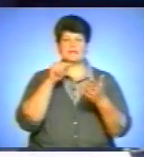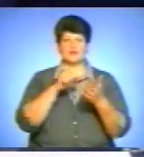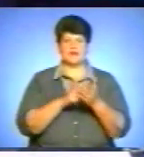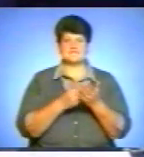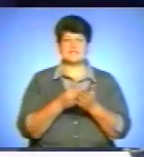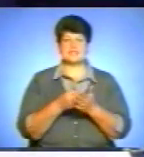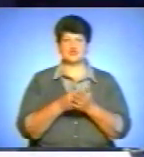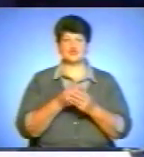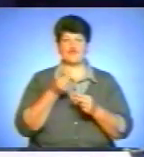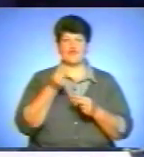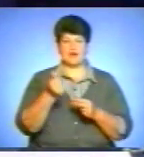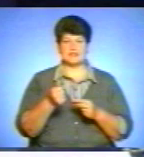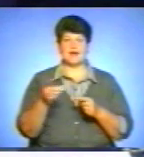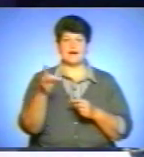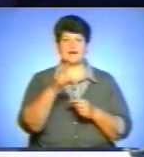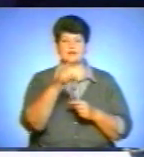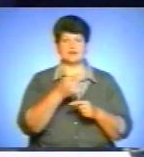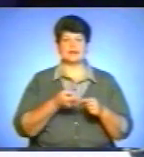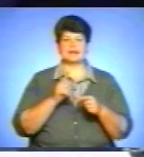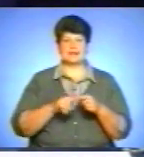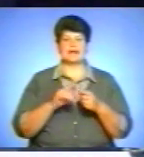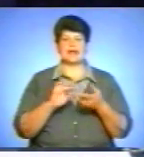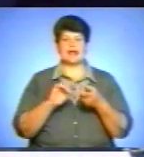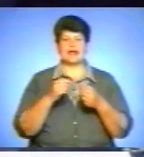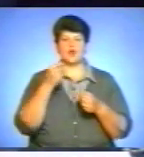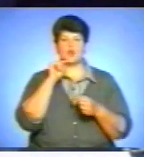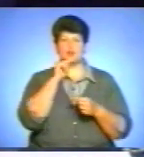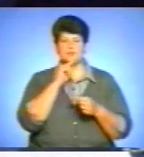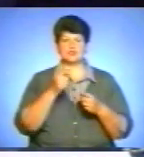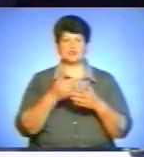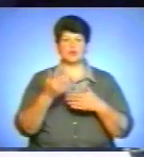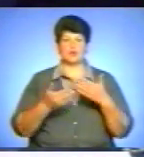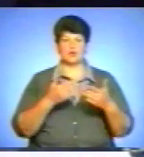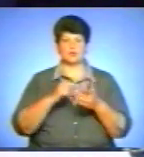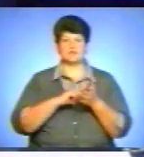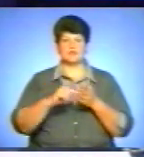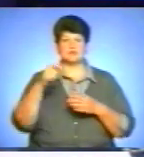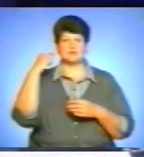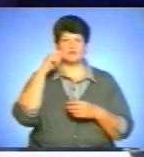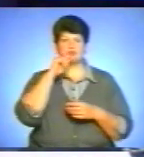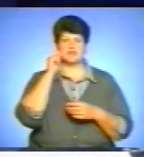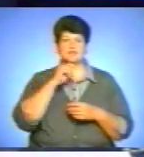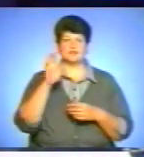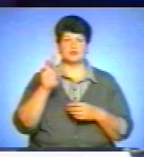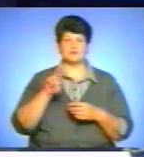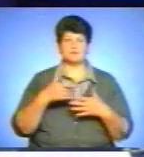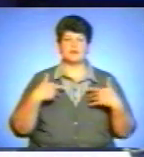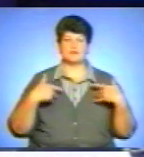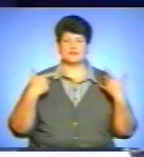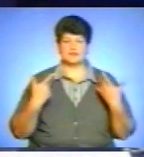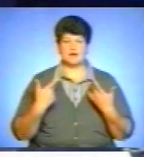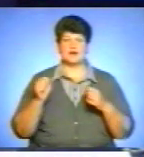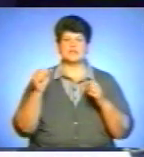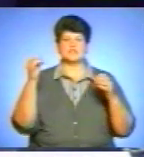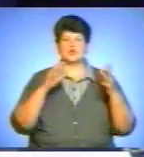Такі основні економічні кроки у реформі місцевого самоврядування, відзначив президент України Віктор Янукович. Він привітав Асоціацію